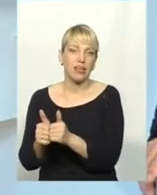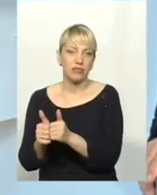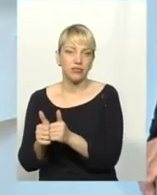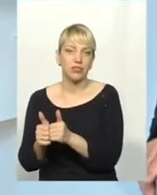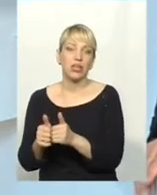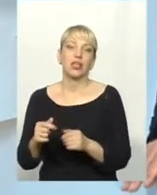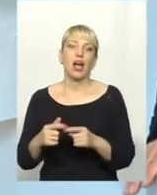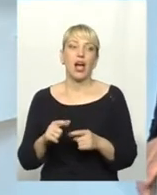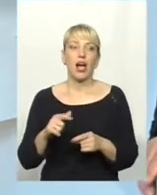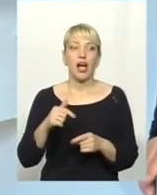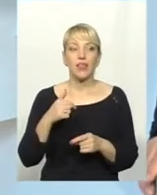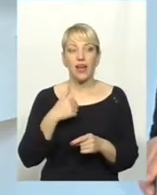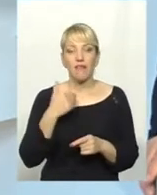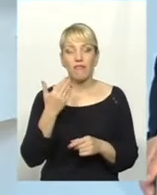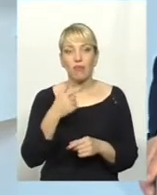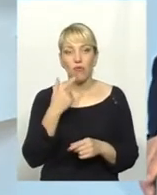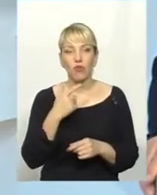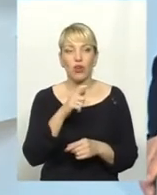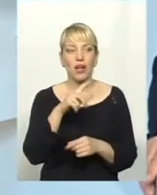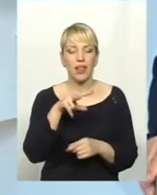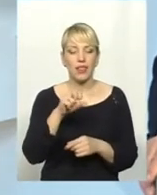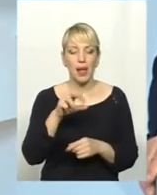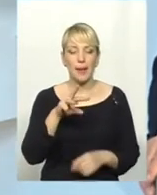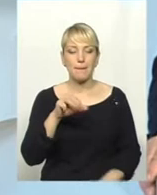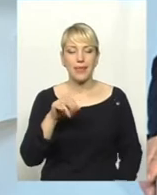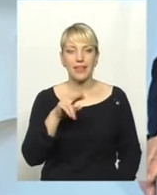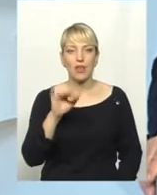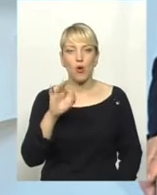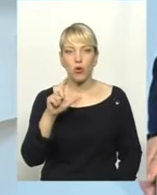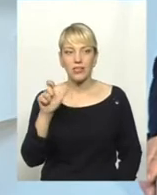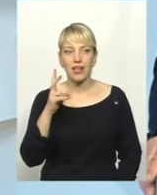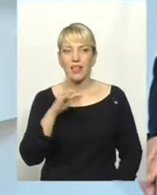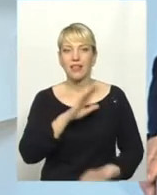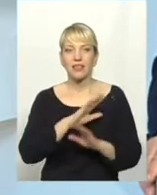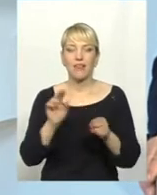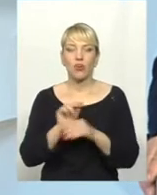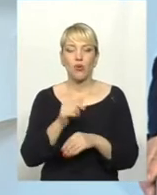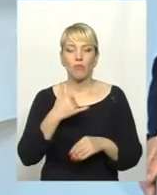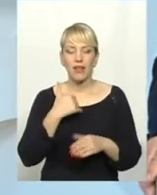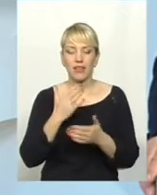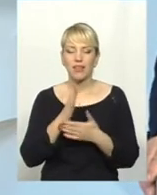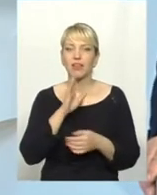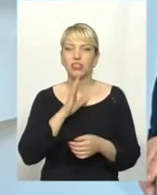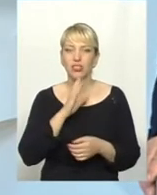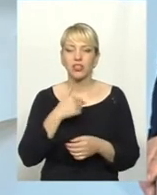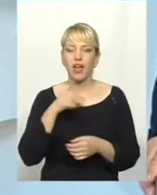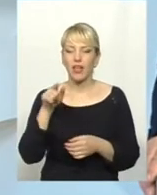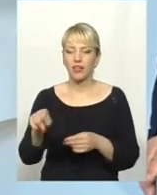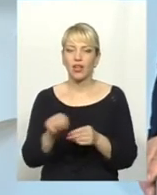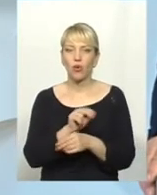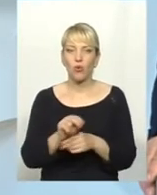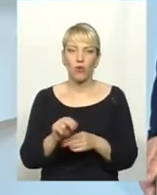каже, а я вам кажу, що хламидіоз не вилікован. Тому що в мене є жінка, я її п'ять раз вилікував, а в неї все хламидіоз.